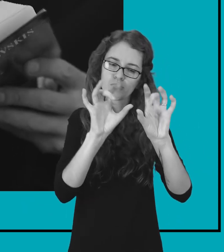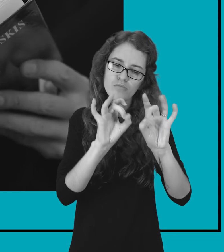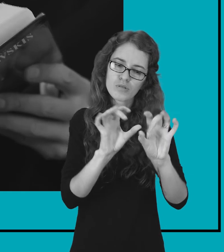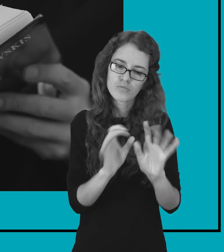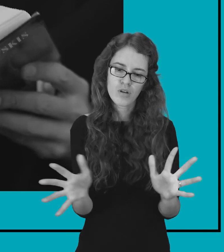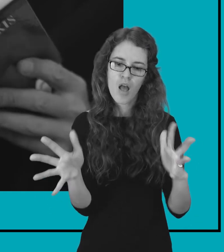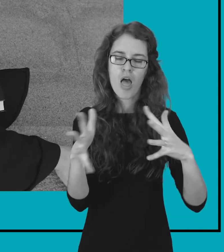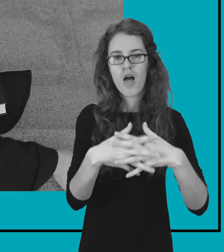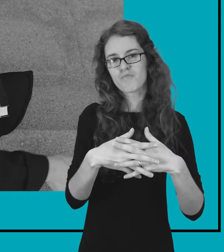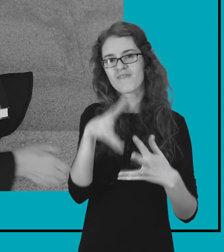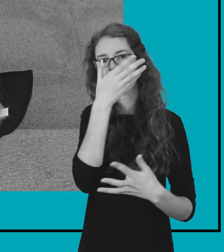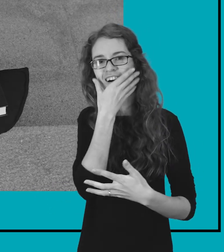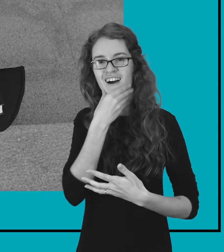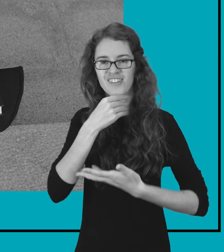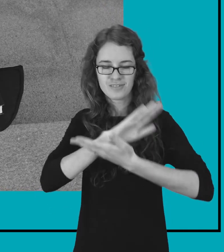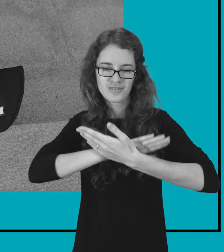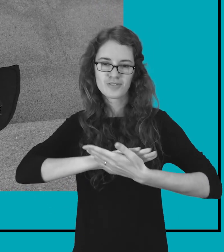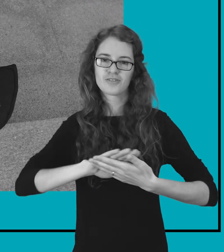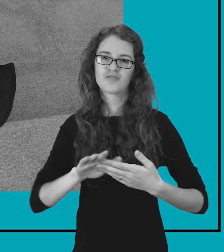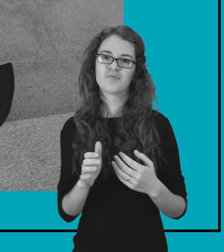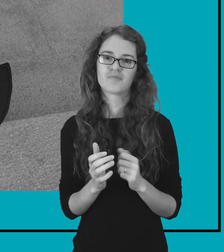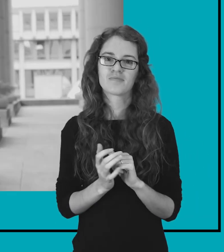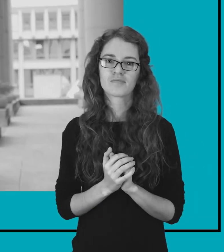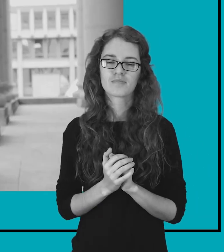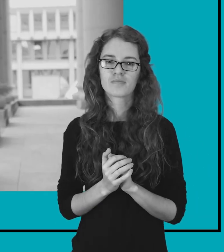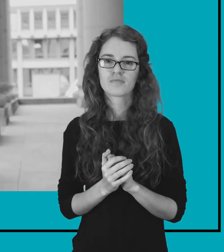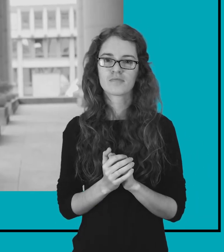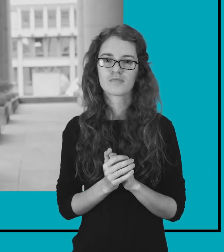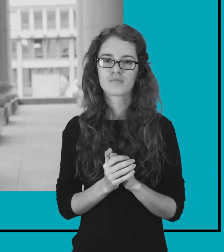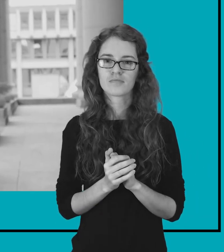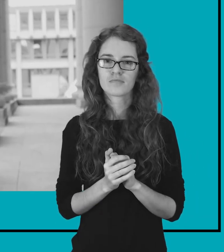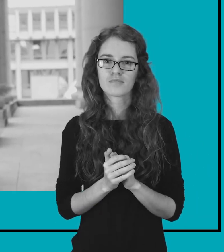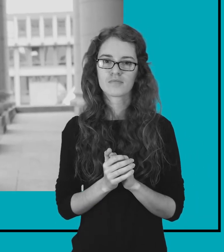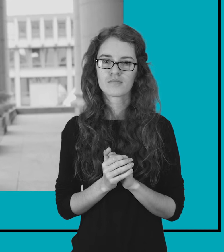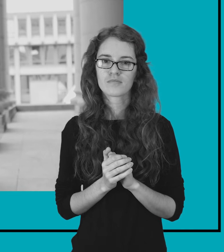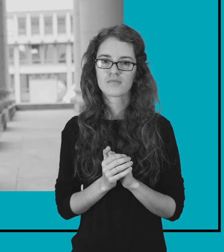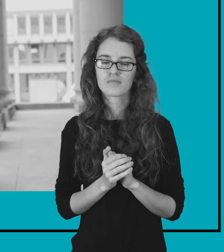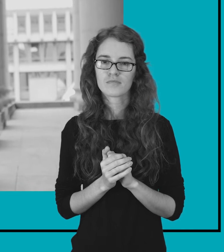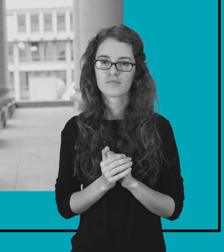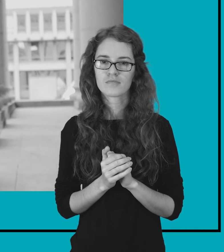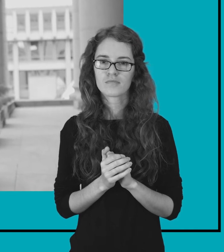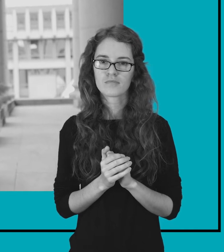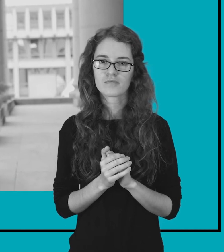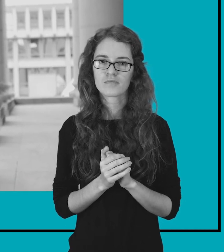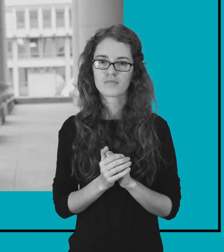labai gražus, na, graži kompiliacija visų šitų stilių, tai